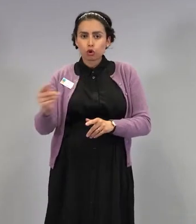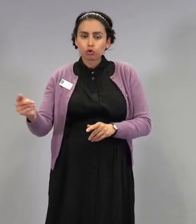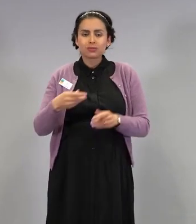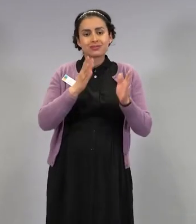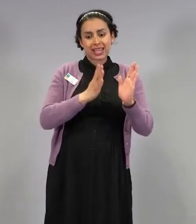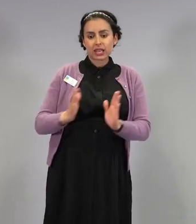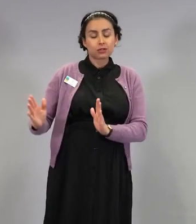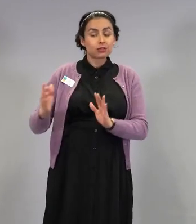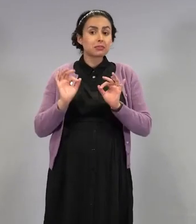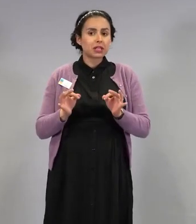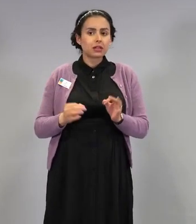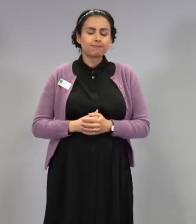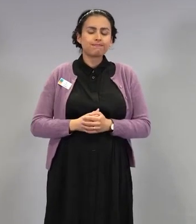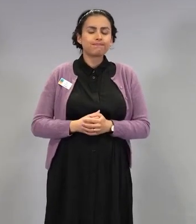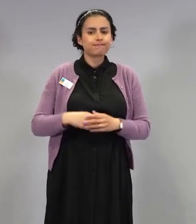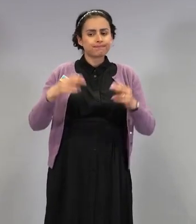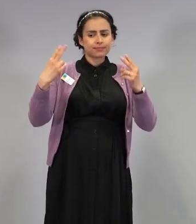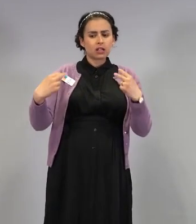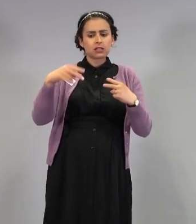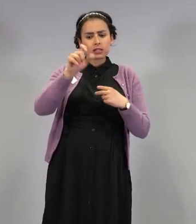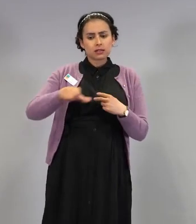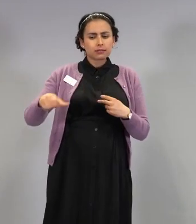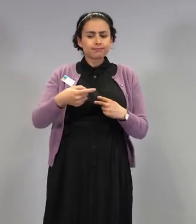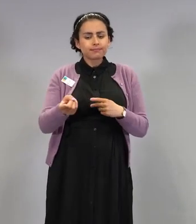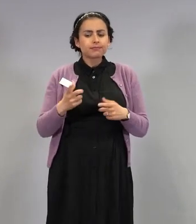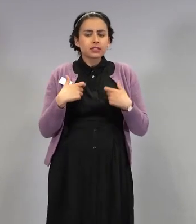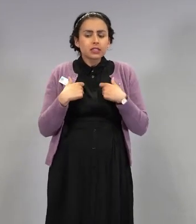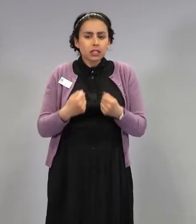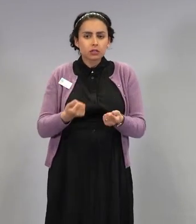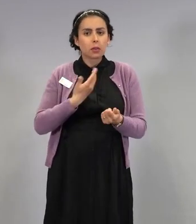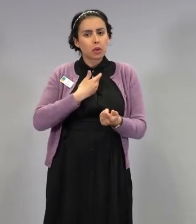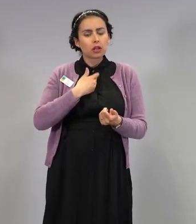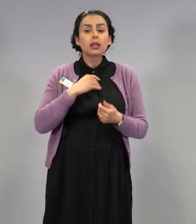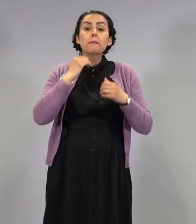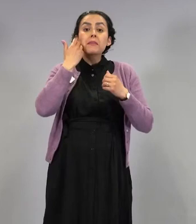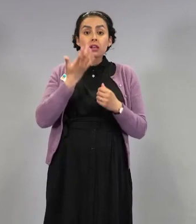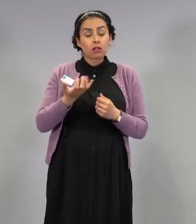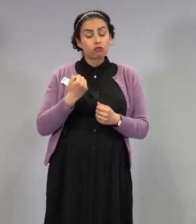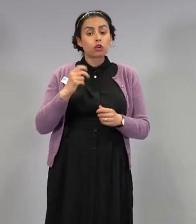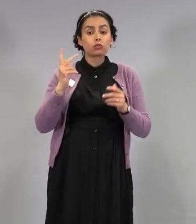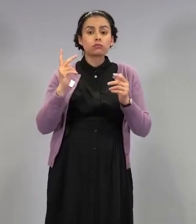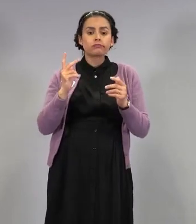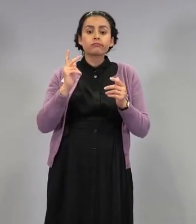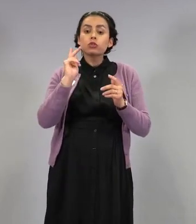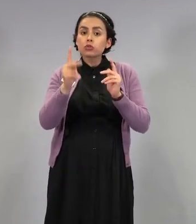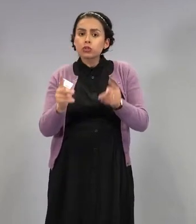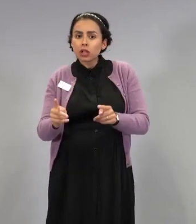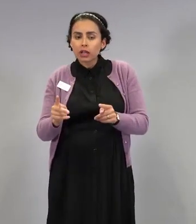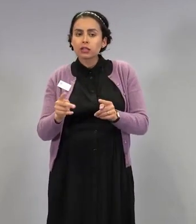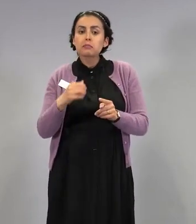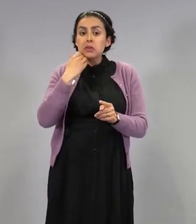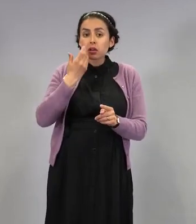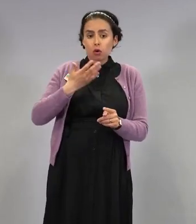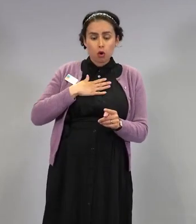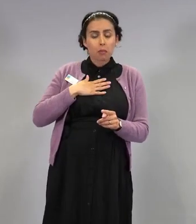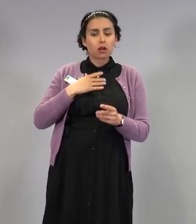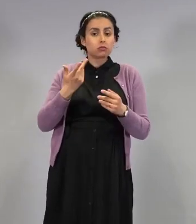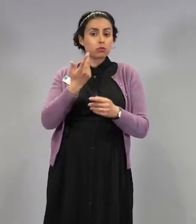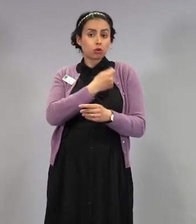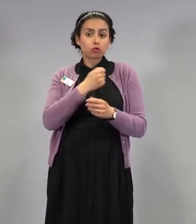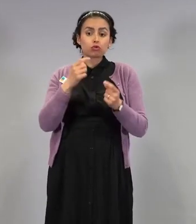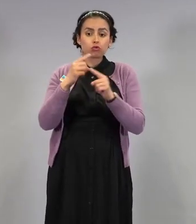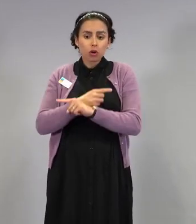Katsoja kiinnostaa kovasti, että mistä voi tiedostella, milloin on oma rokotusvuoro, tai se, että kuuluuko johonkin tiettyyn